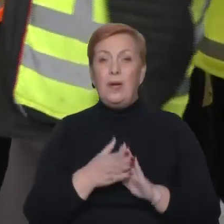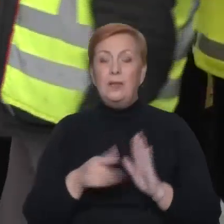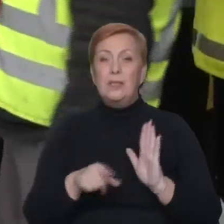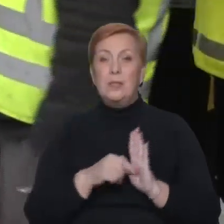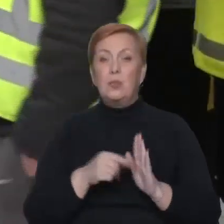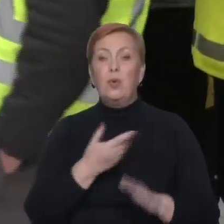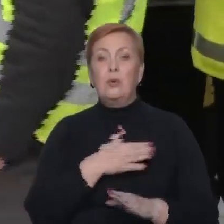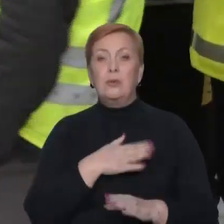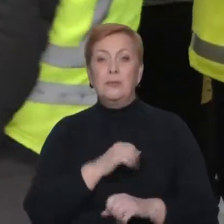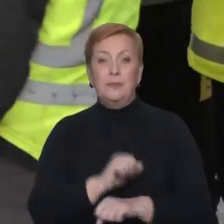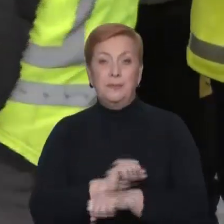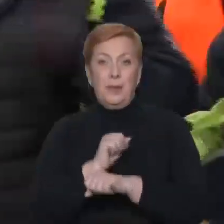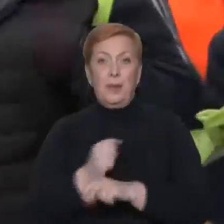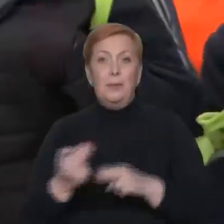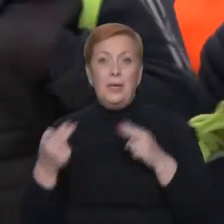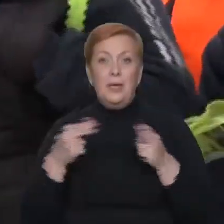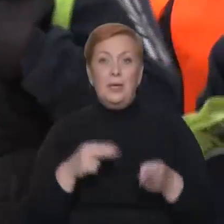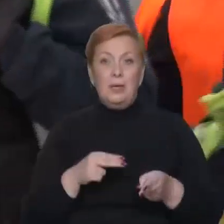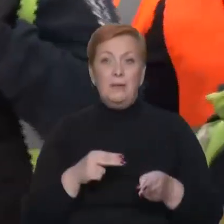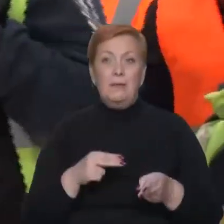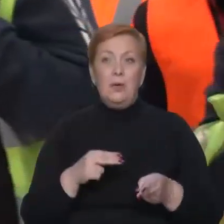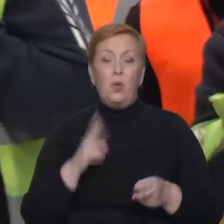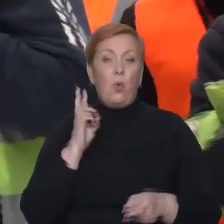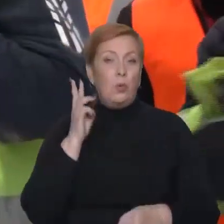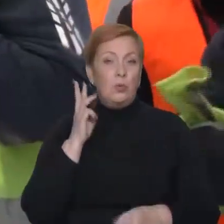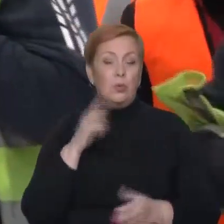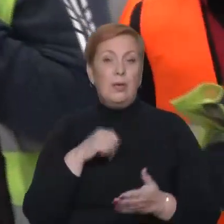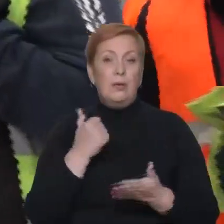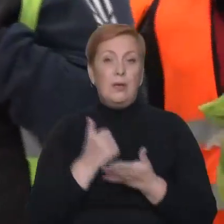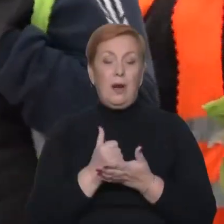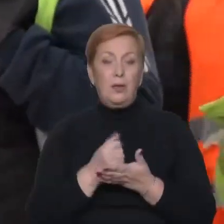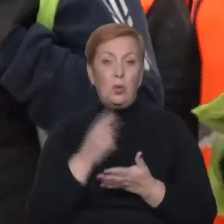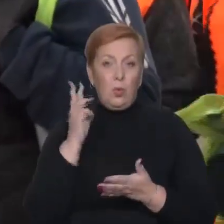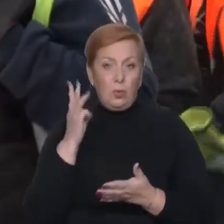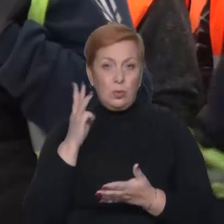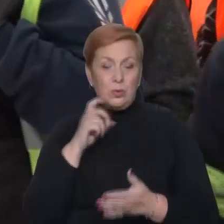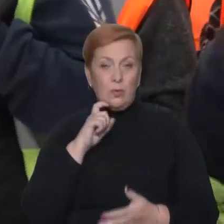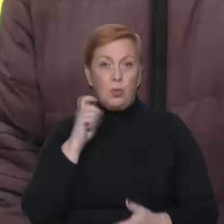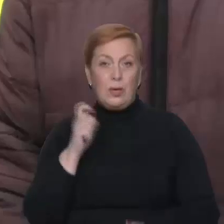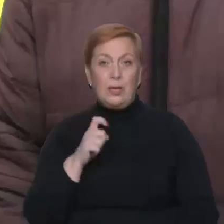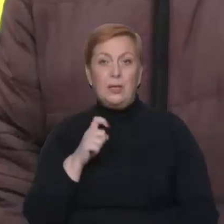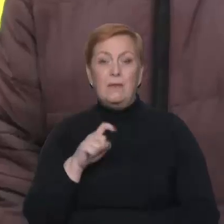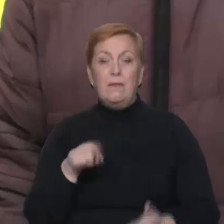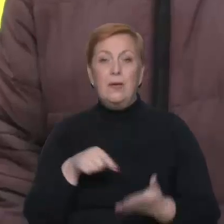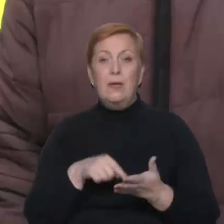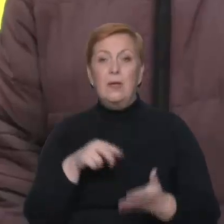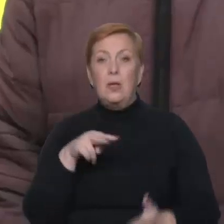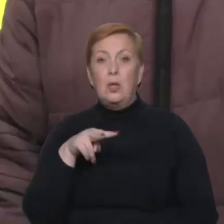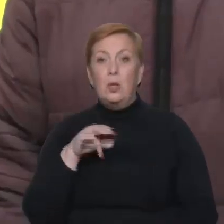польськими страйкерями приїхав Василь Йордан, консул Генерального консульства України в Любліні.